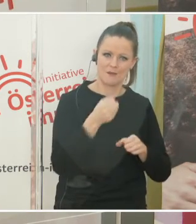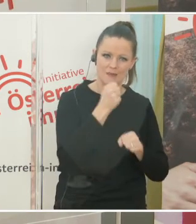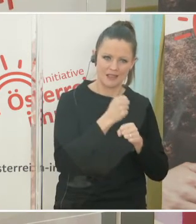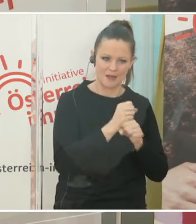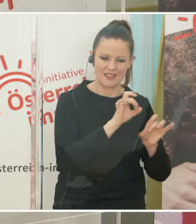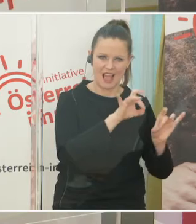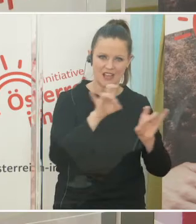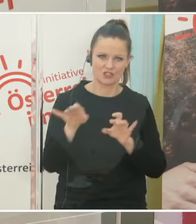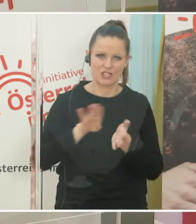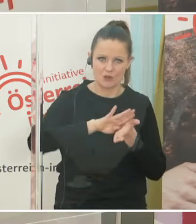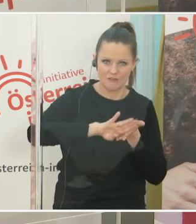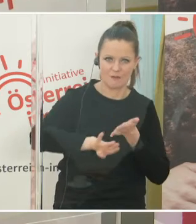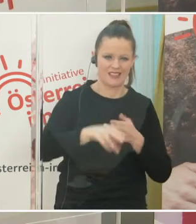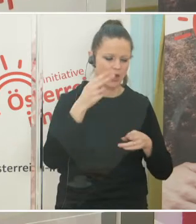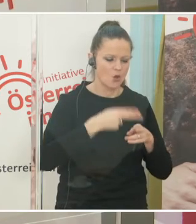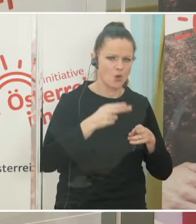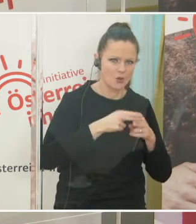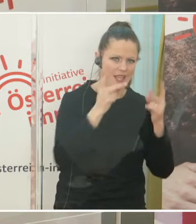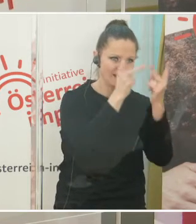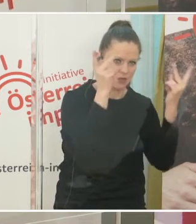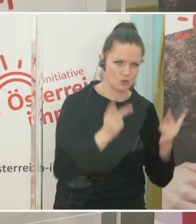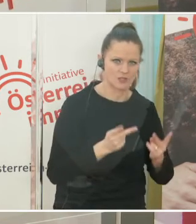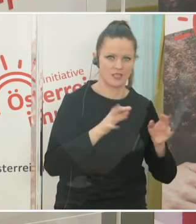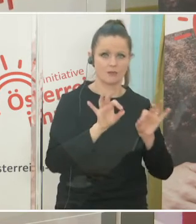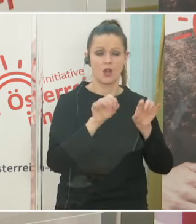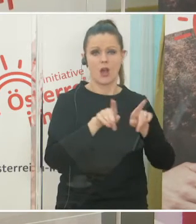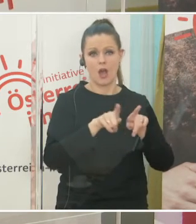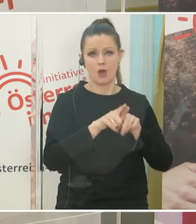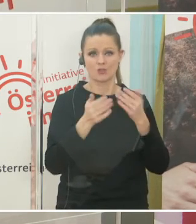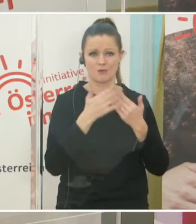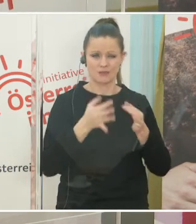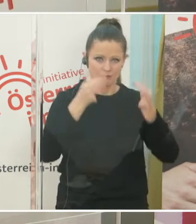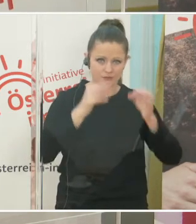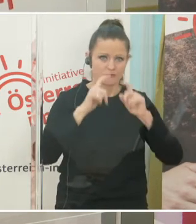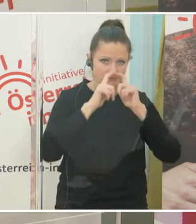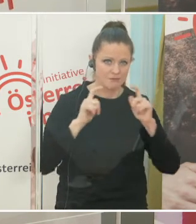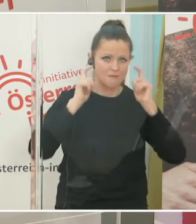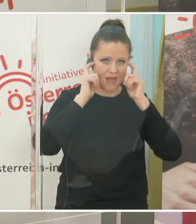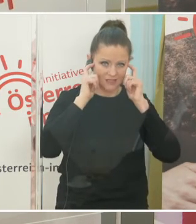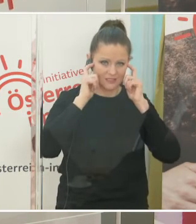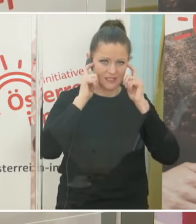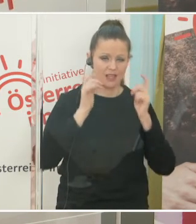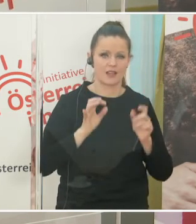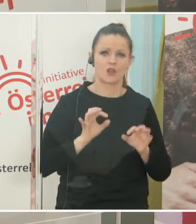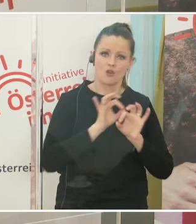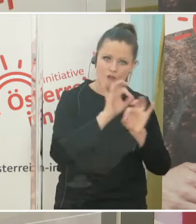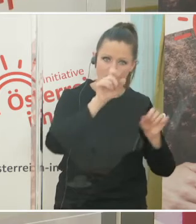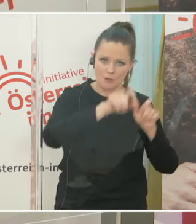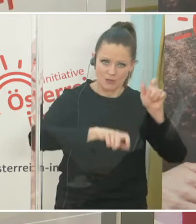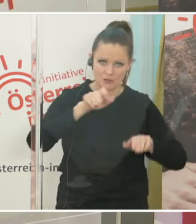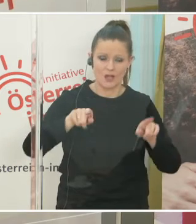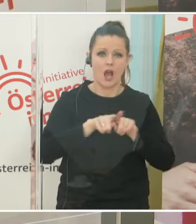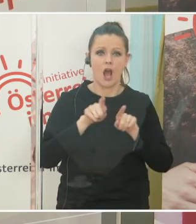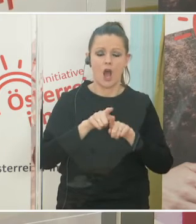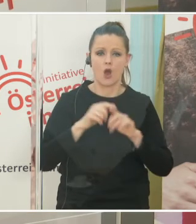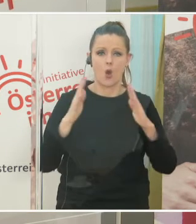durch umfassende Hygienekonzepte, durch die Auswahl von passenden Masken, von Mund-Nasen-Schutz, durch die Erstellung